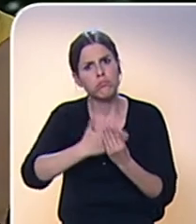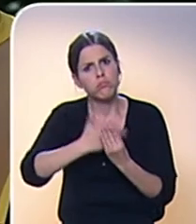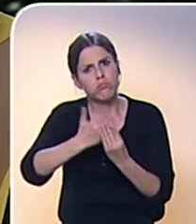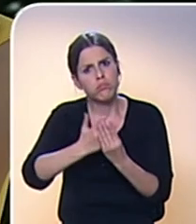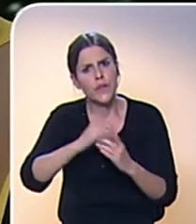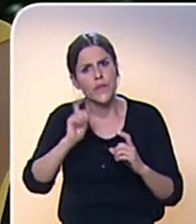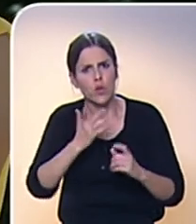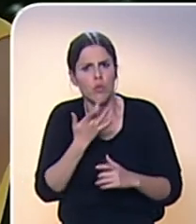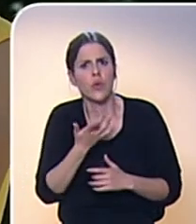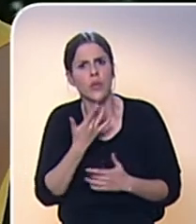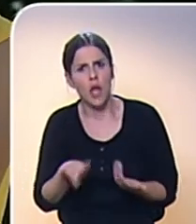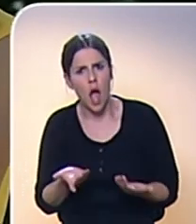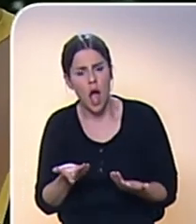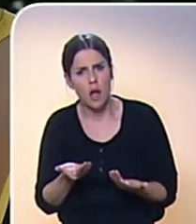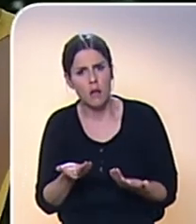Děkujeme.